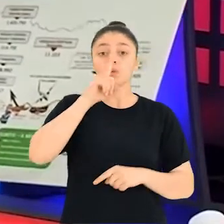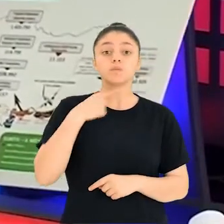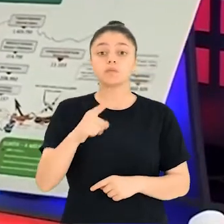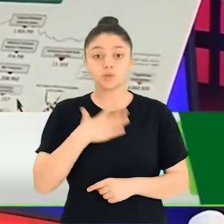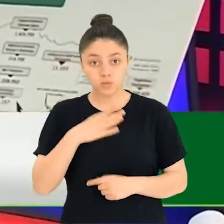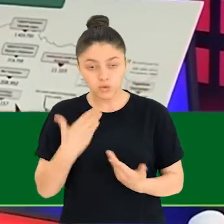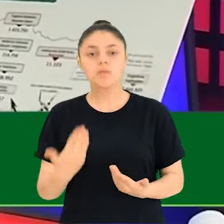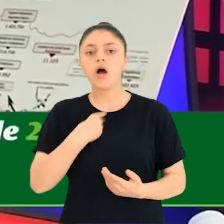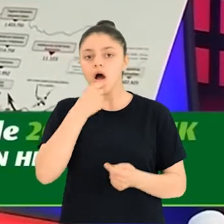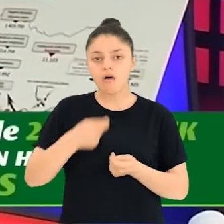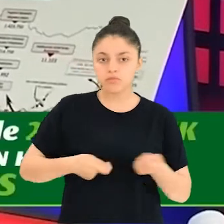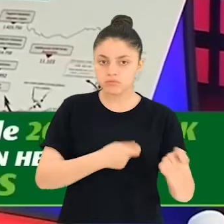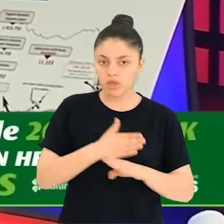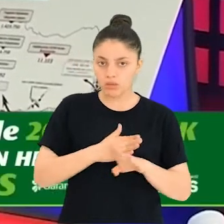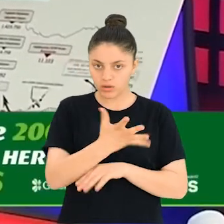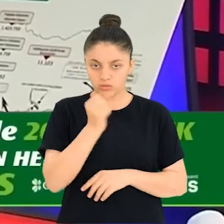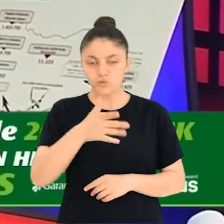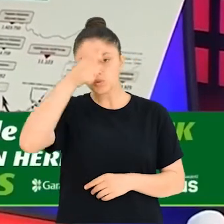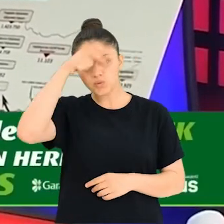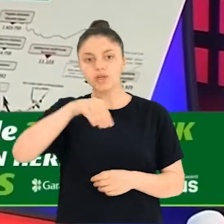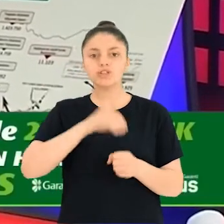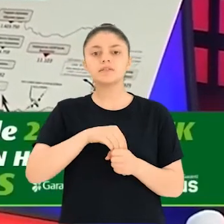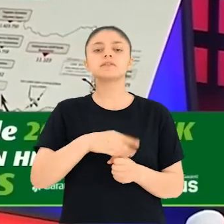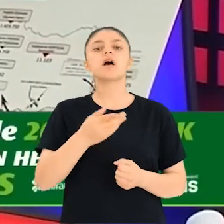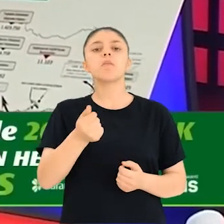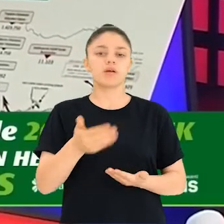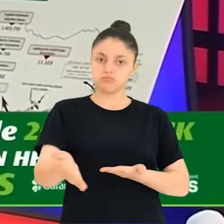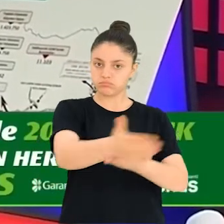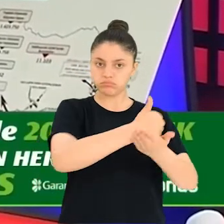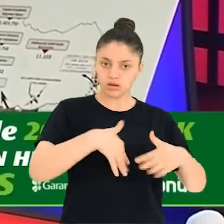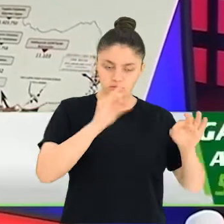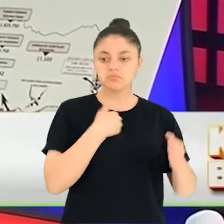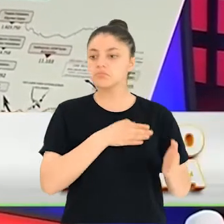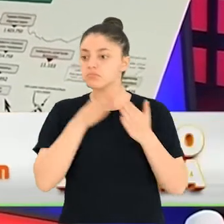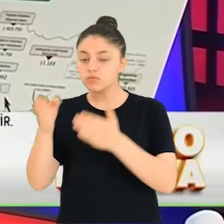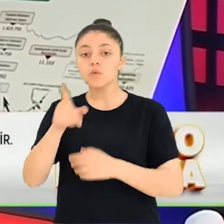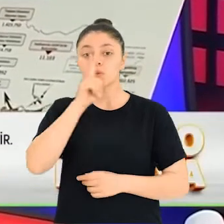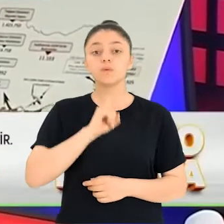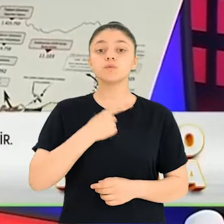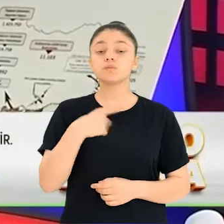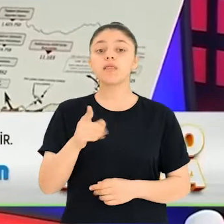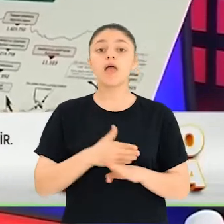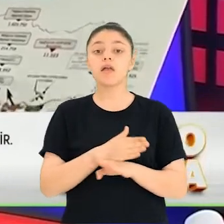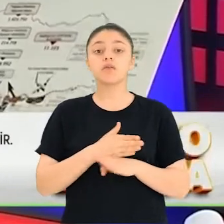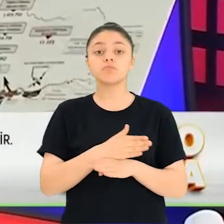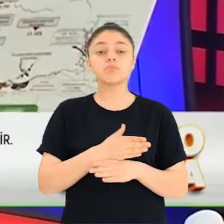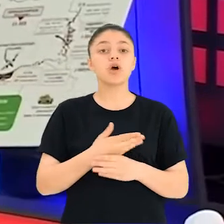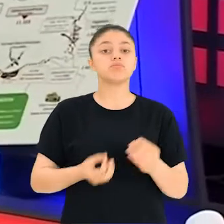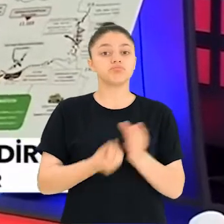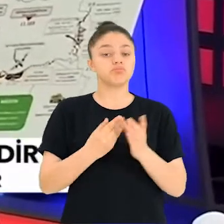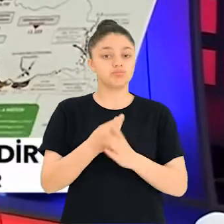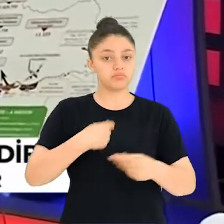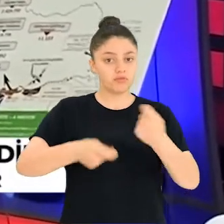çıkıyor. Biz sadece onu yapmıyoruz. Bir fırına gittik. Bizim Türkiye'deki bir bağış derneği. Bir fırına gittik. 100 bin ekmek üretiyor. Onlar burada